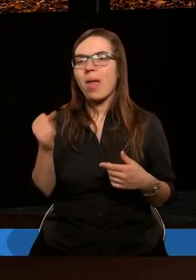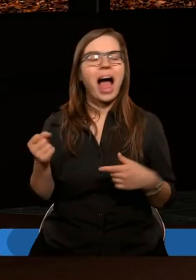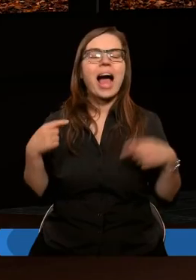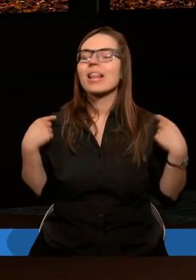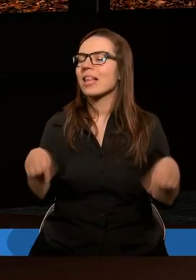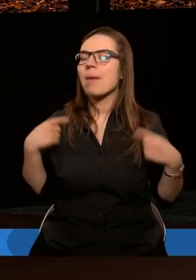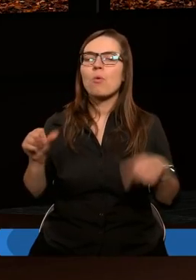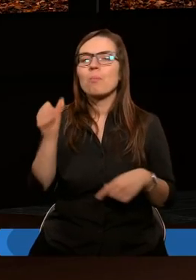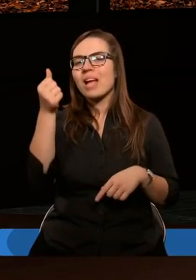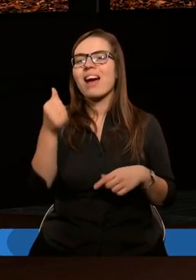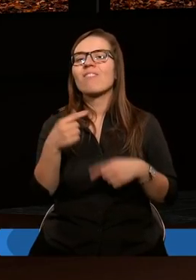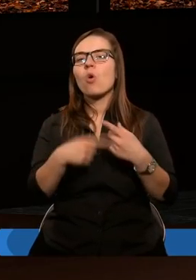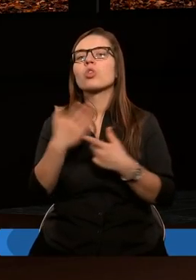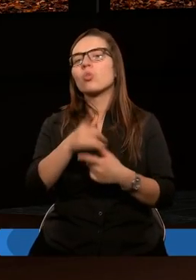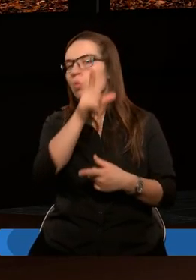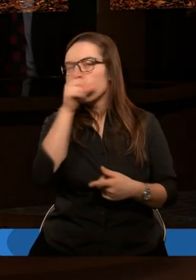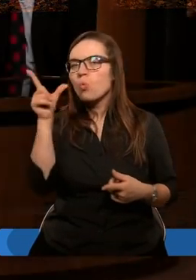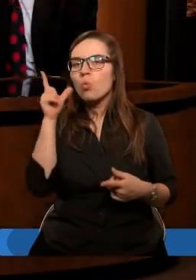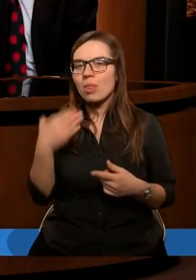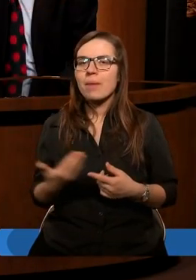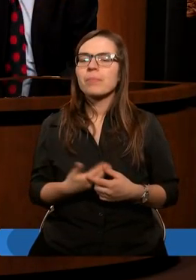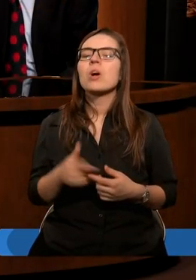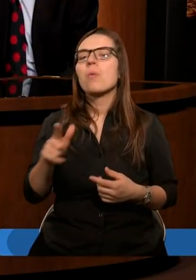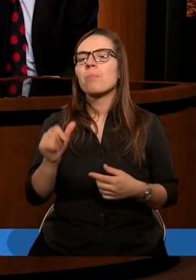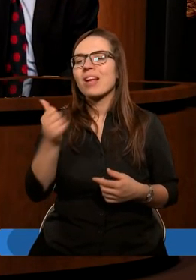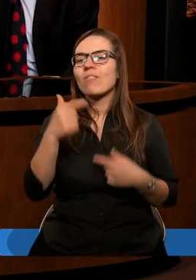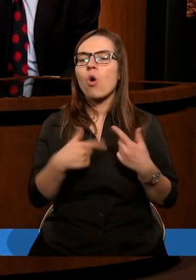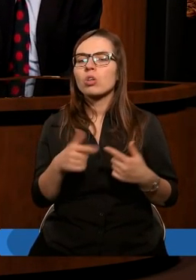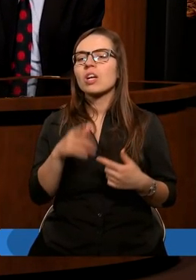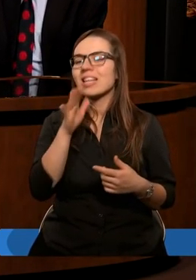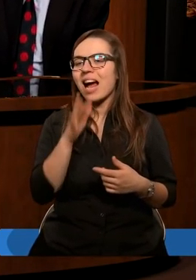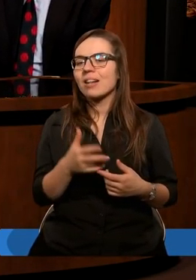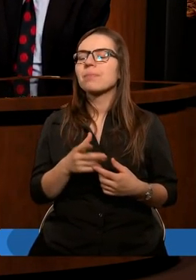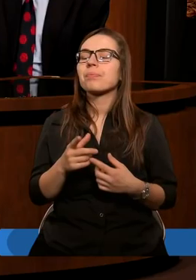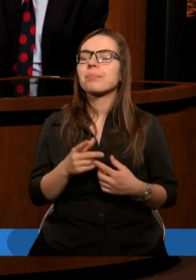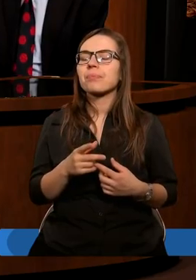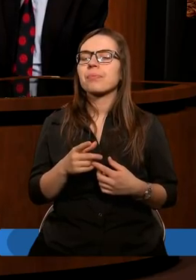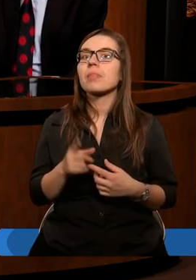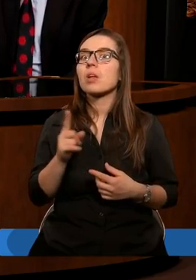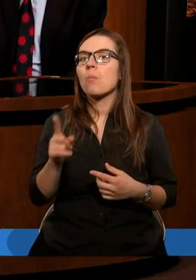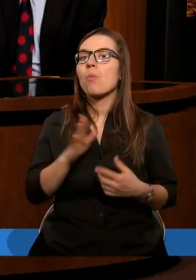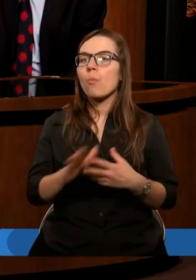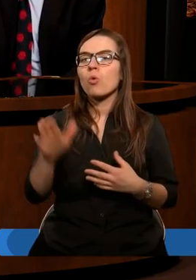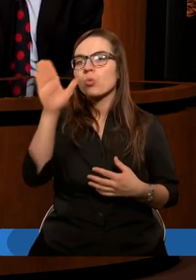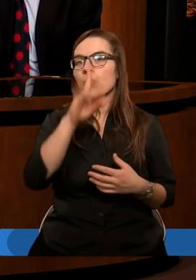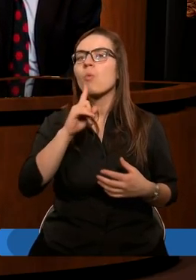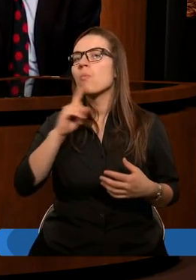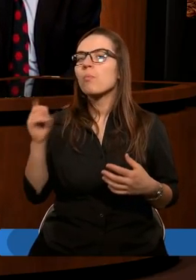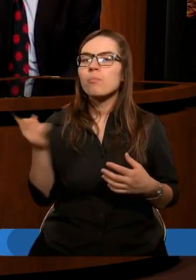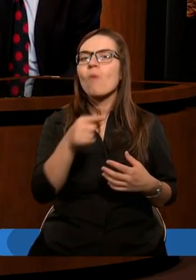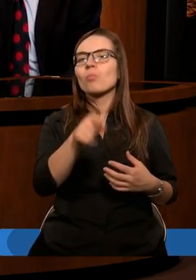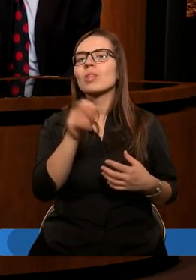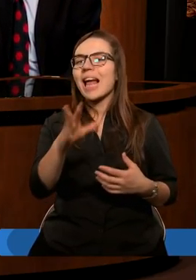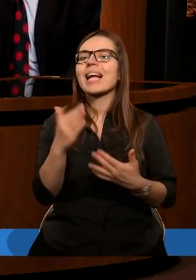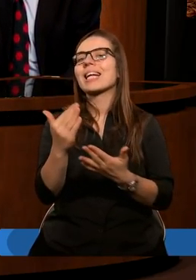pierworodnym, tylko Ruben. Można powiedzieć, że pełnił rolę pierworodnego. Tak. Albo po prostu Bóg mu powierzył